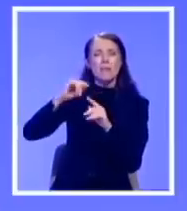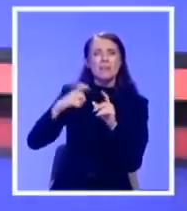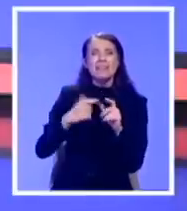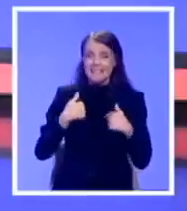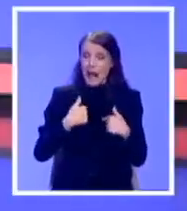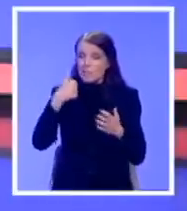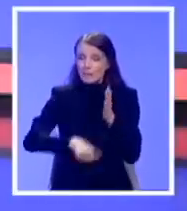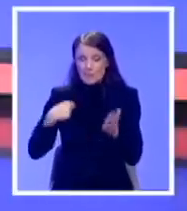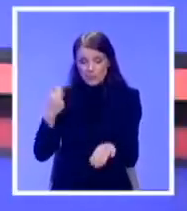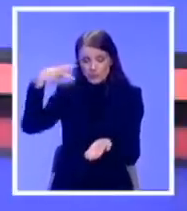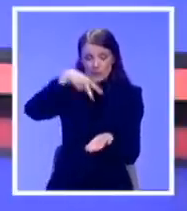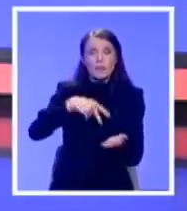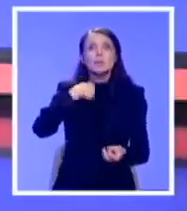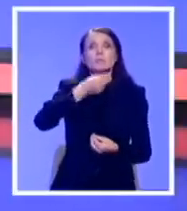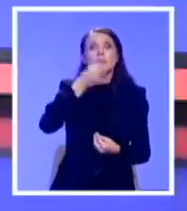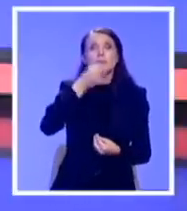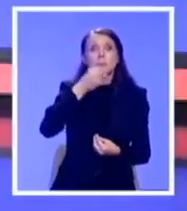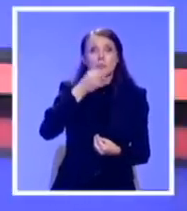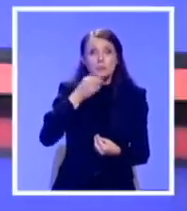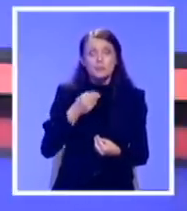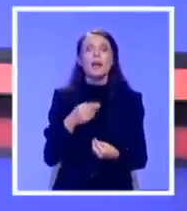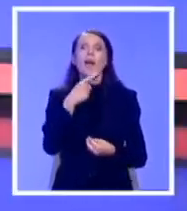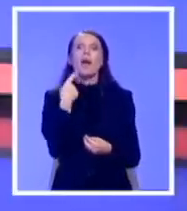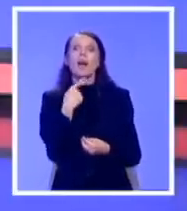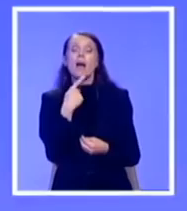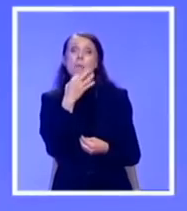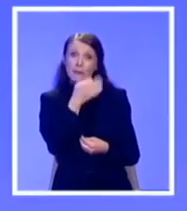Je li vam bilo prijetno? It's a fact. Da, da, to je činjenica. Hvala.